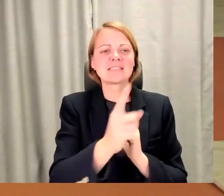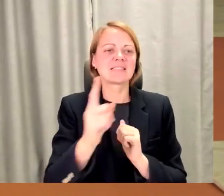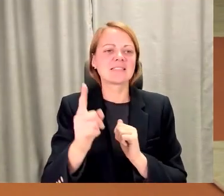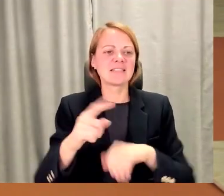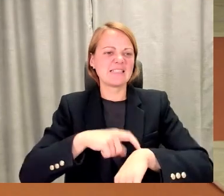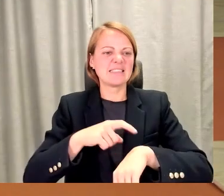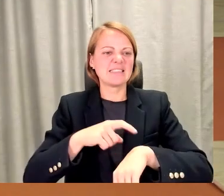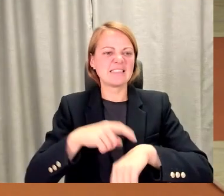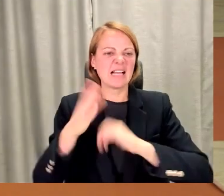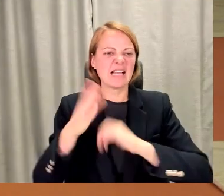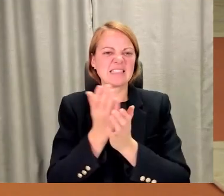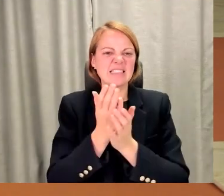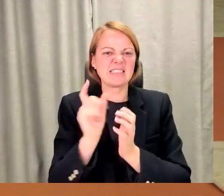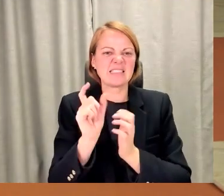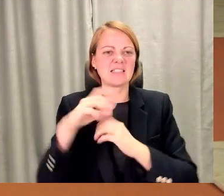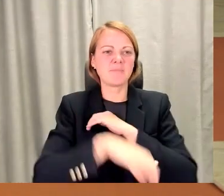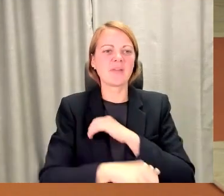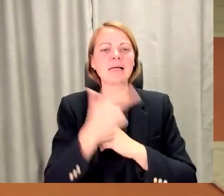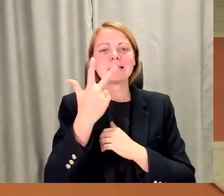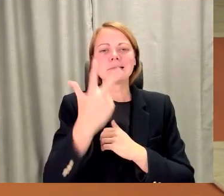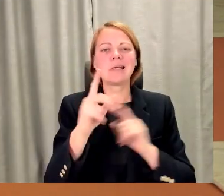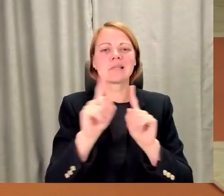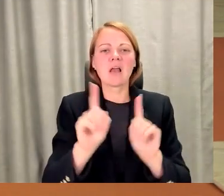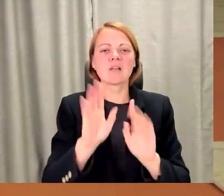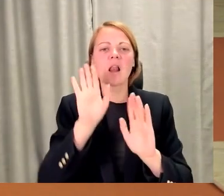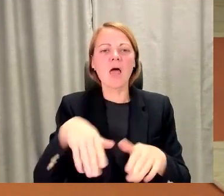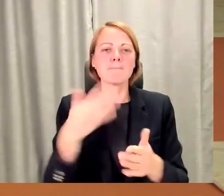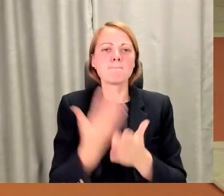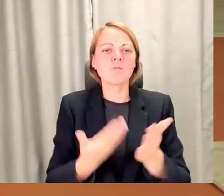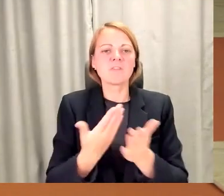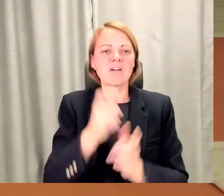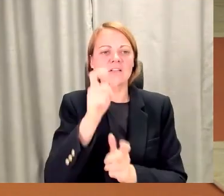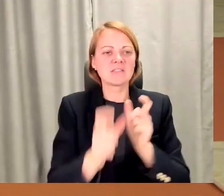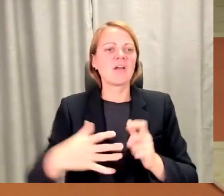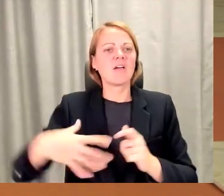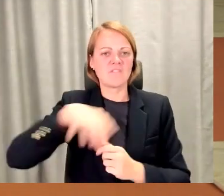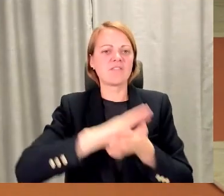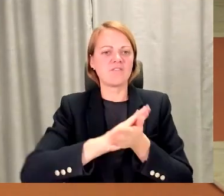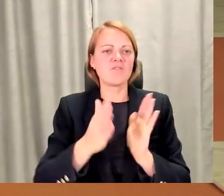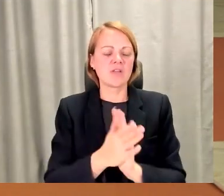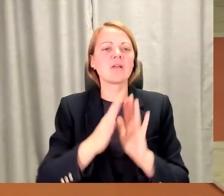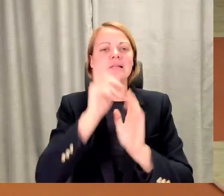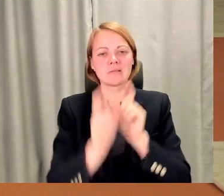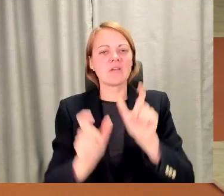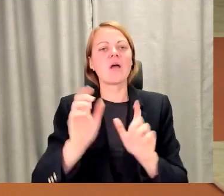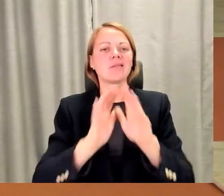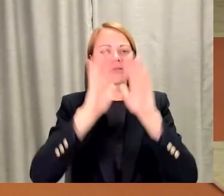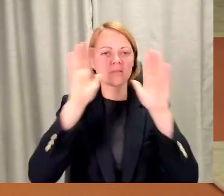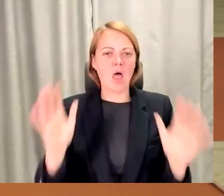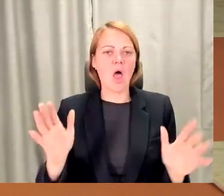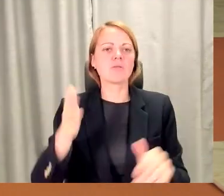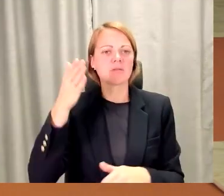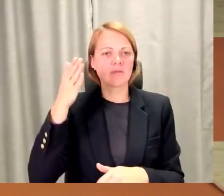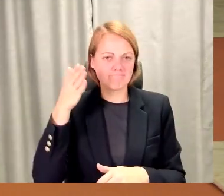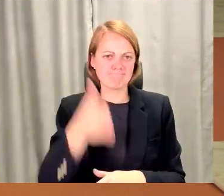lietas, lai motivētu to cilvēku, jo mēs viss vienojāmies, ka ir ļoti daudz cilvēku, kur ir gatavi pārmaiņām, kur ir gatavi mācīties kaut ko